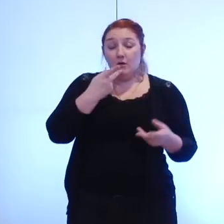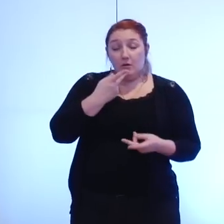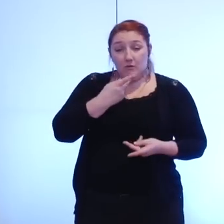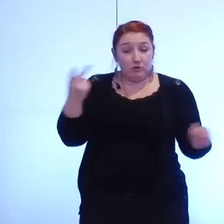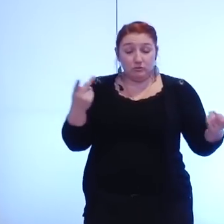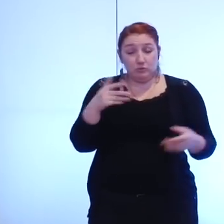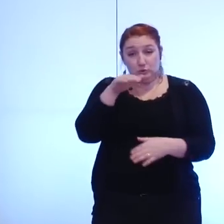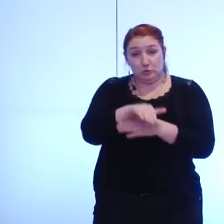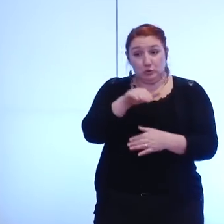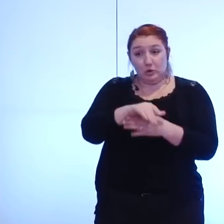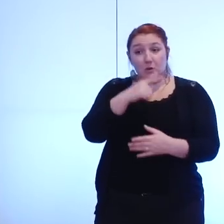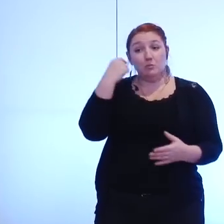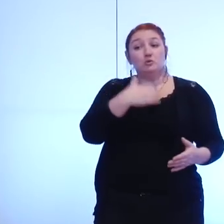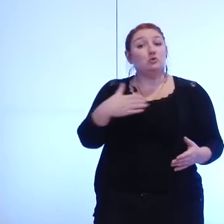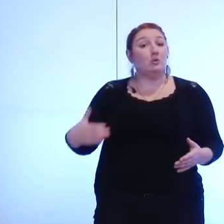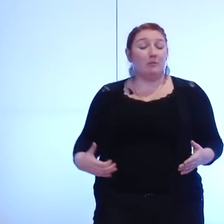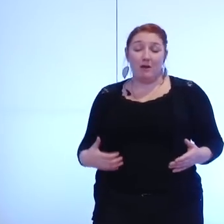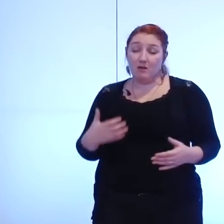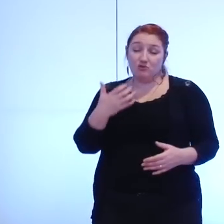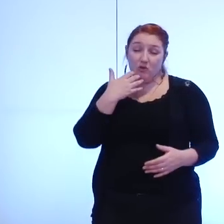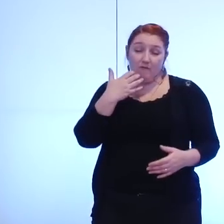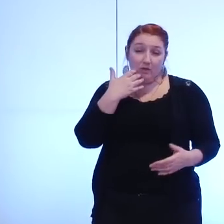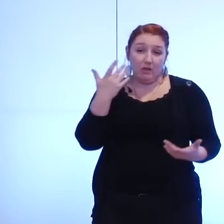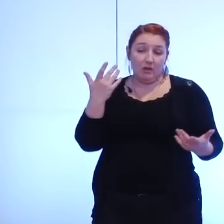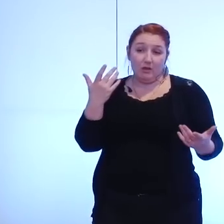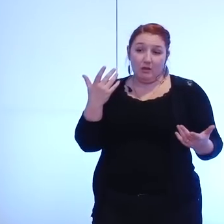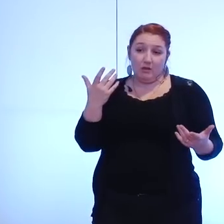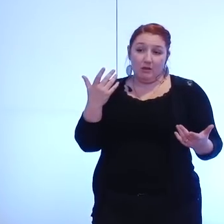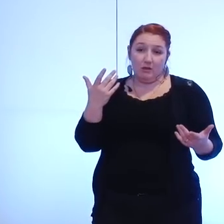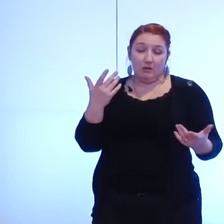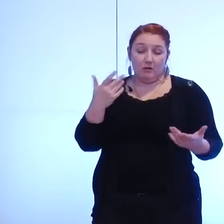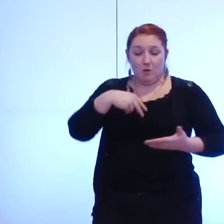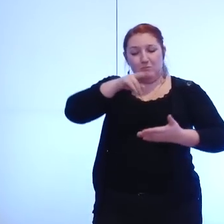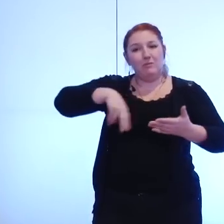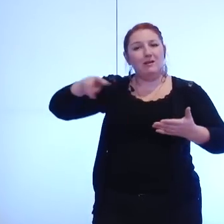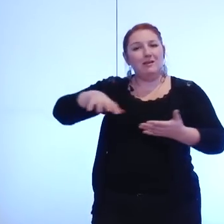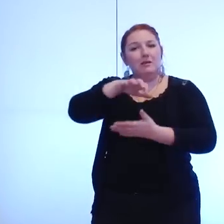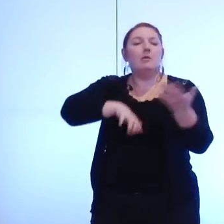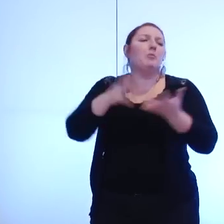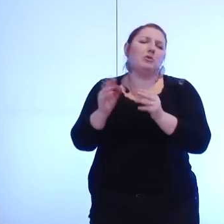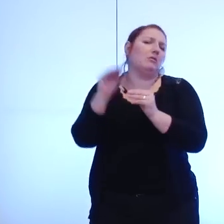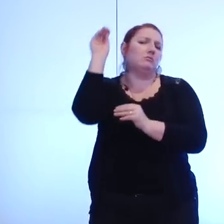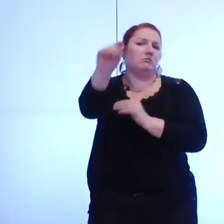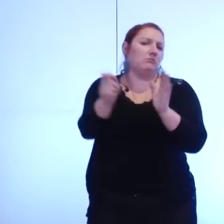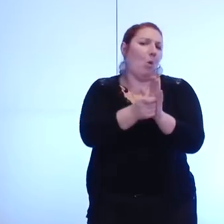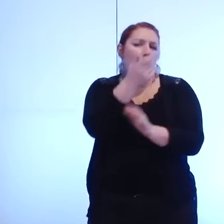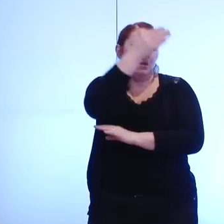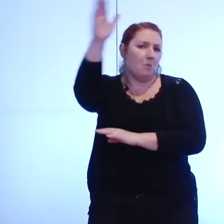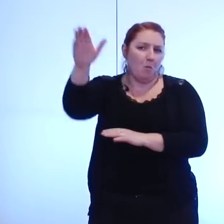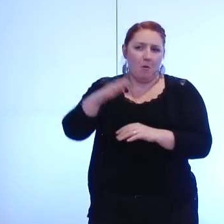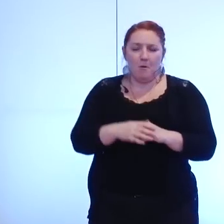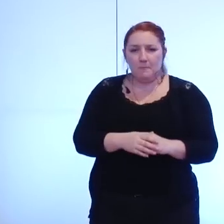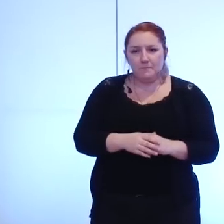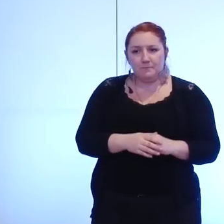monsieur le maire mais il y aura d'autres moments où nous pourrons sans doute le faire afin que cette histoire